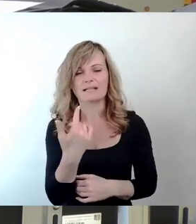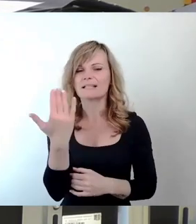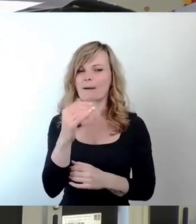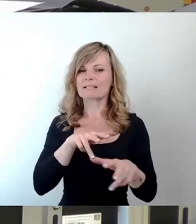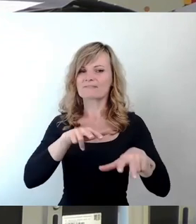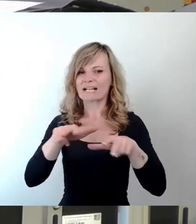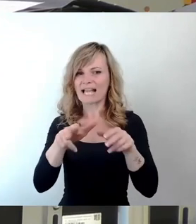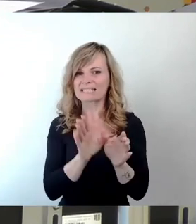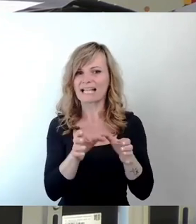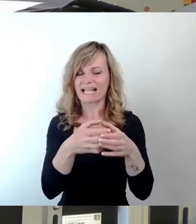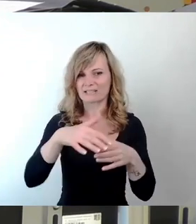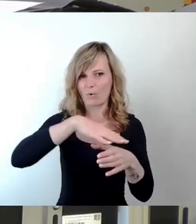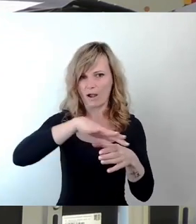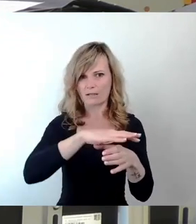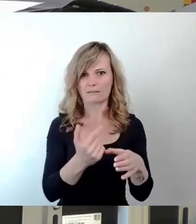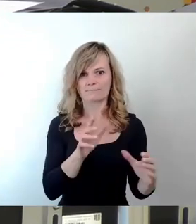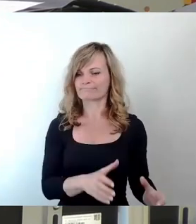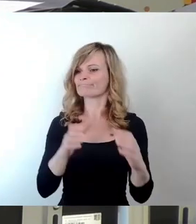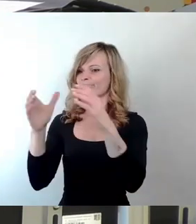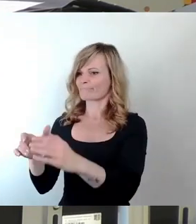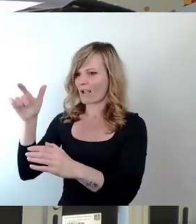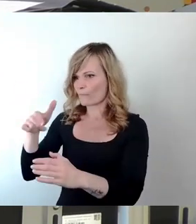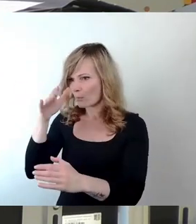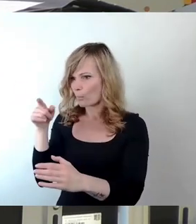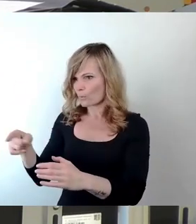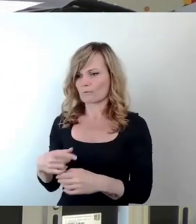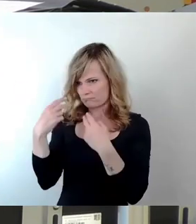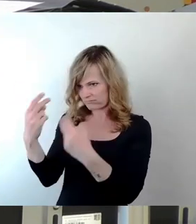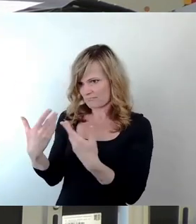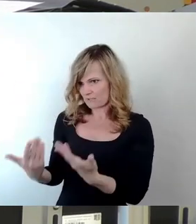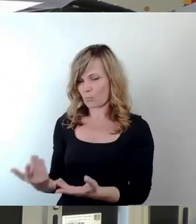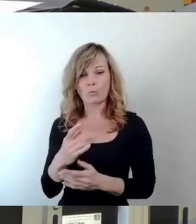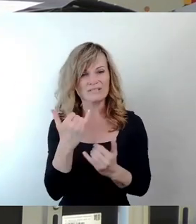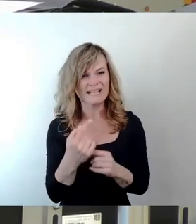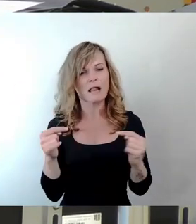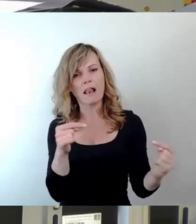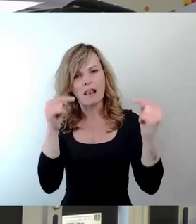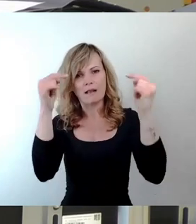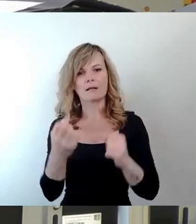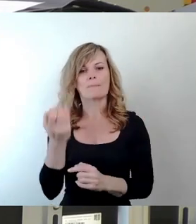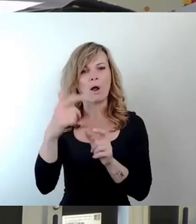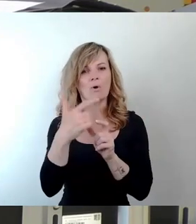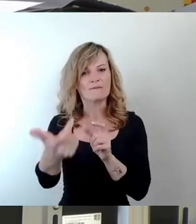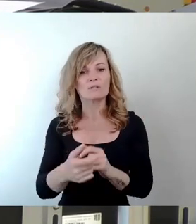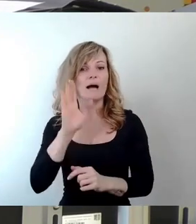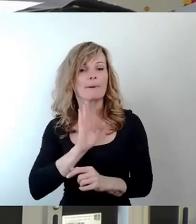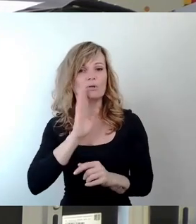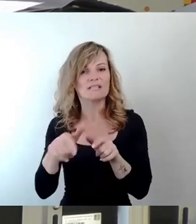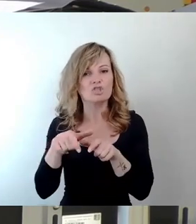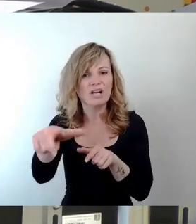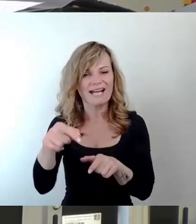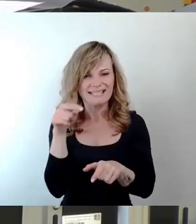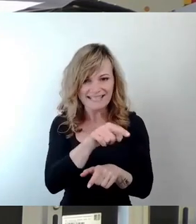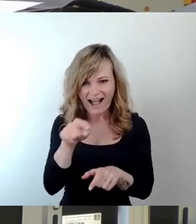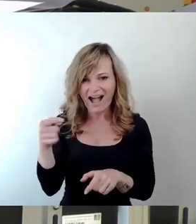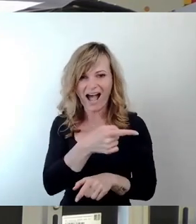habt. Und deswegen braucht ihr euch jetzt auch nicht so anstellen bei den Debatten um das Blau-Wunder, bei den Debatten um die Bautzener Straße. Alles, was da passiert ist,